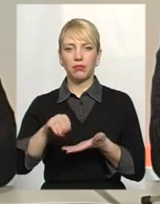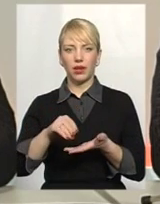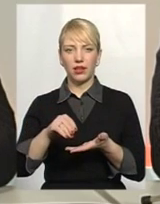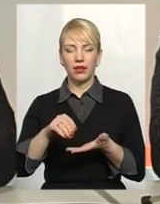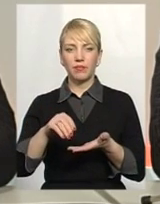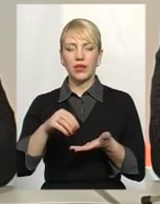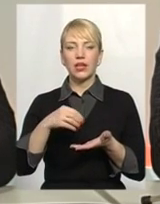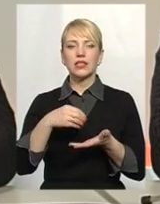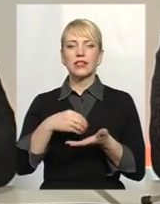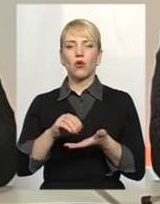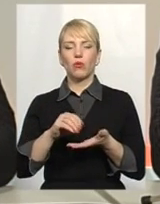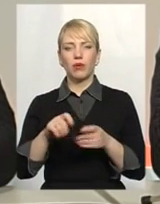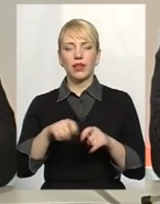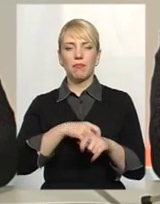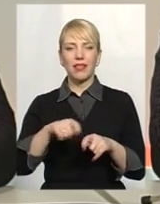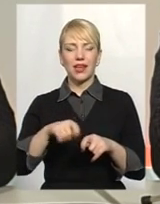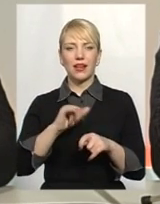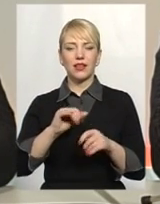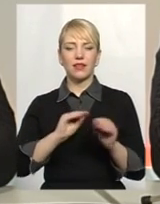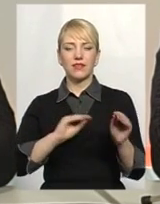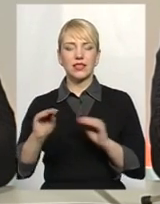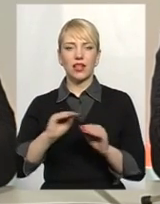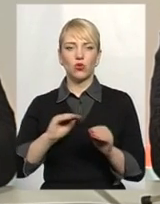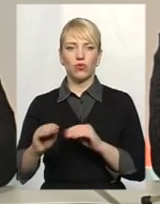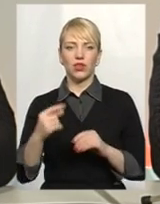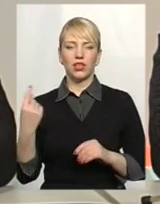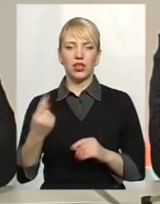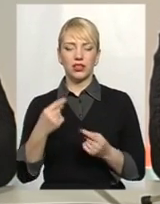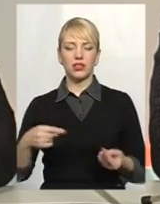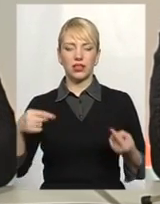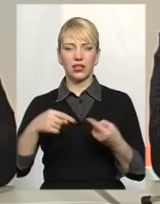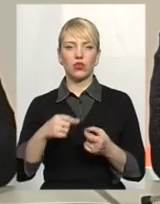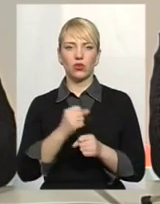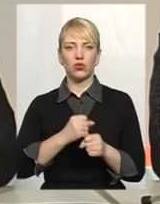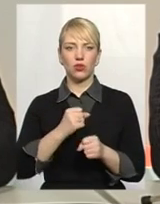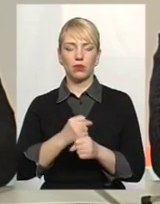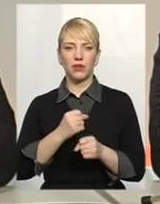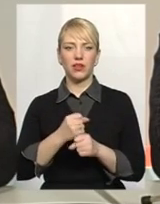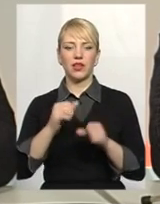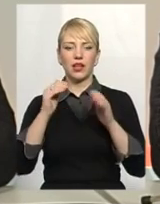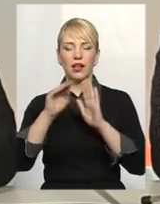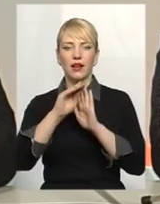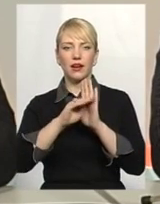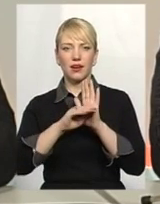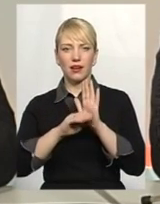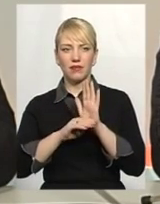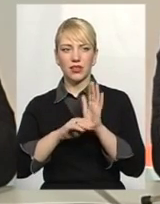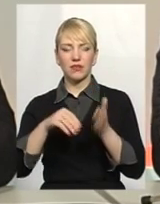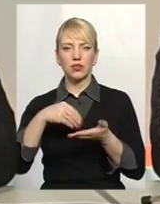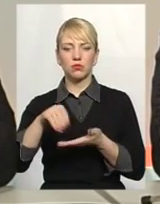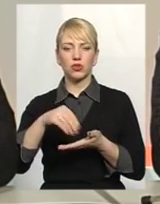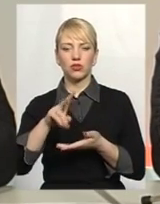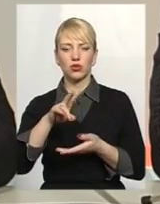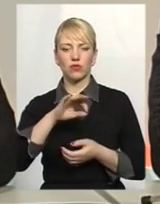закупили матеріали і встановили ці лічильники згідно розроблених графіків споживачам батовоповерхівок, які використовують іменно